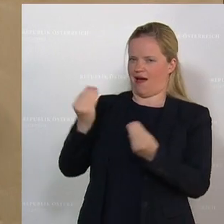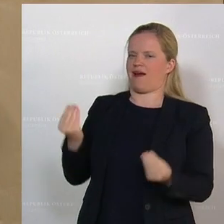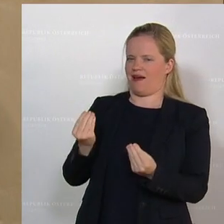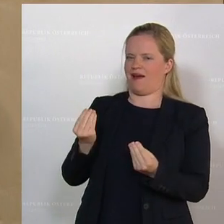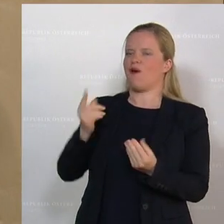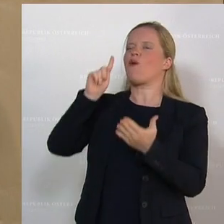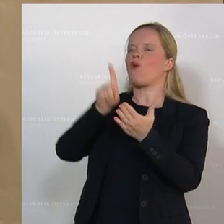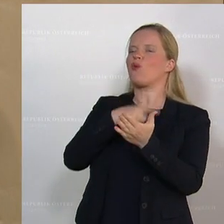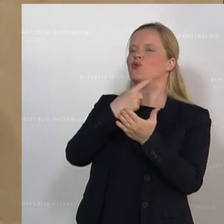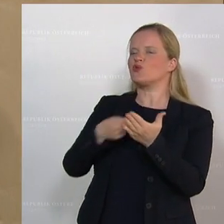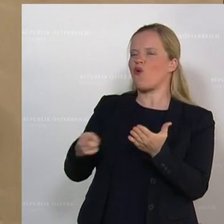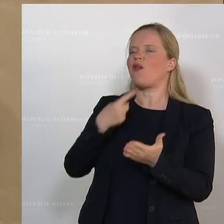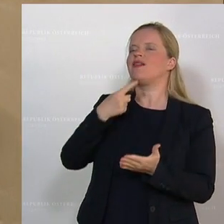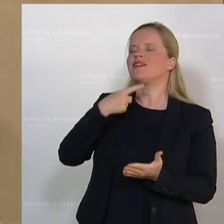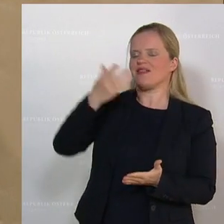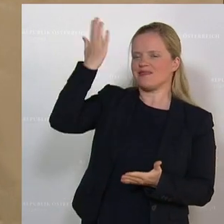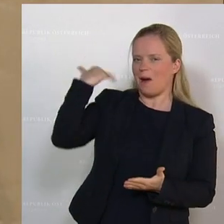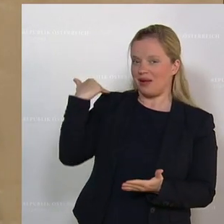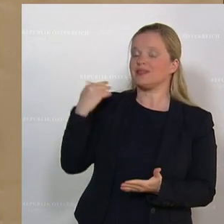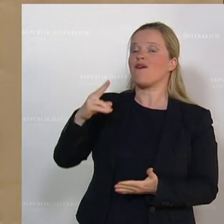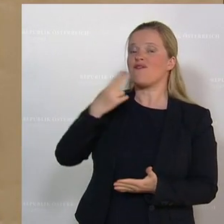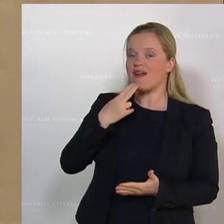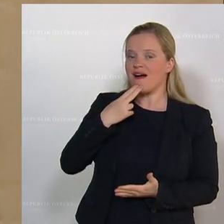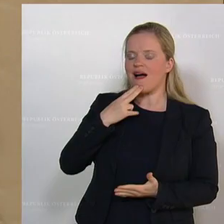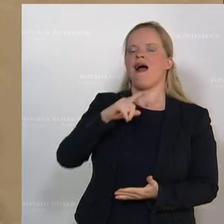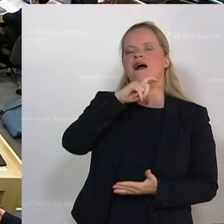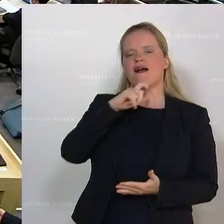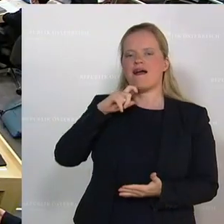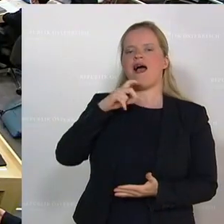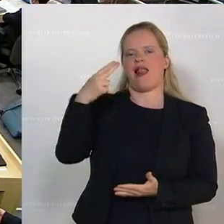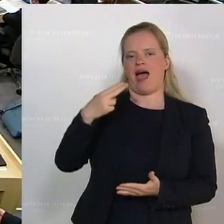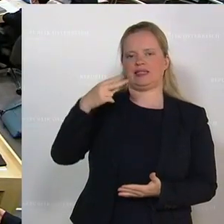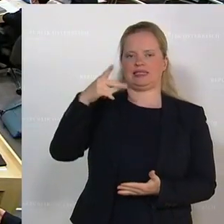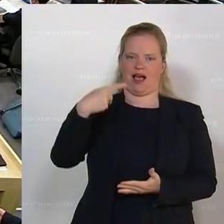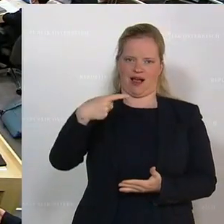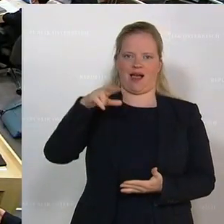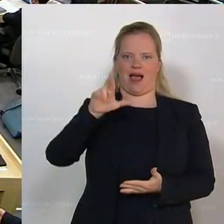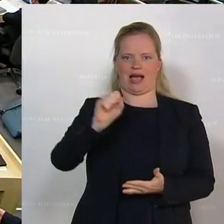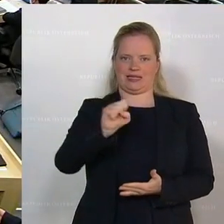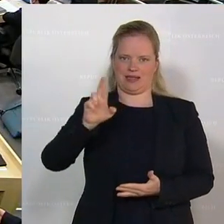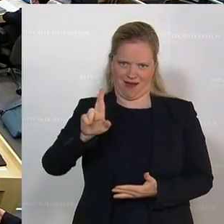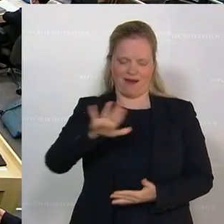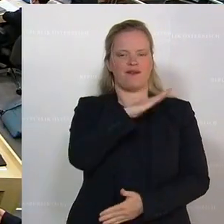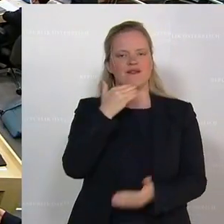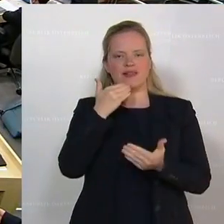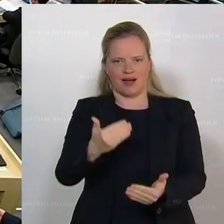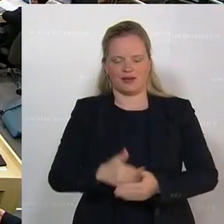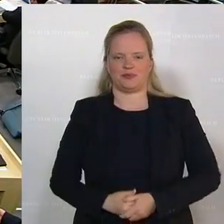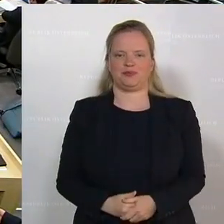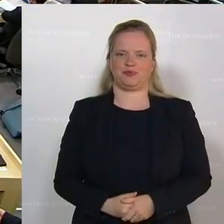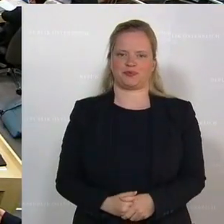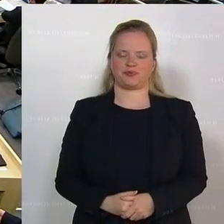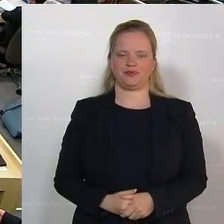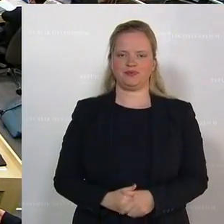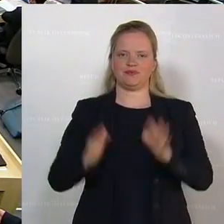Unschuldsbeteuerungen von Kai-Henz-Krasser. Vielen Dank. Der Finanz- und Budgetsprecher war das, Kai-Jan Kreiner. Er hat die